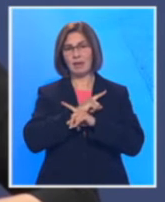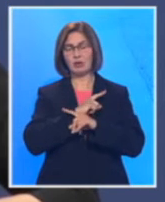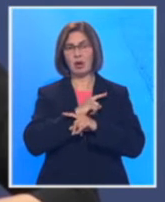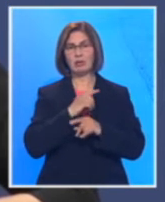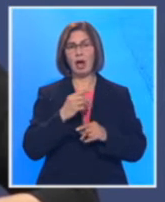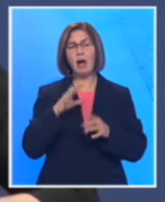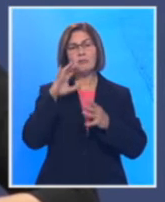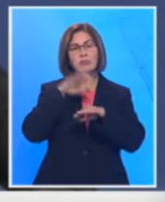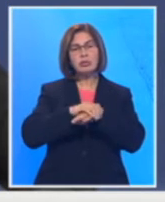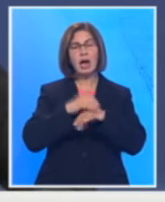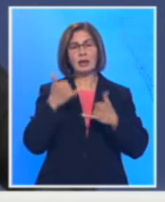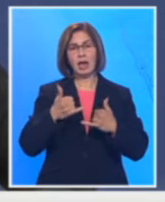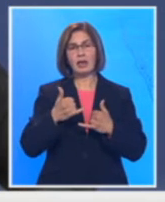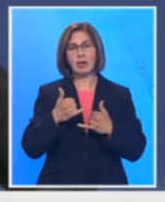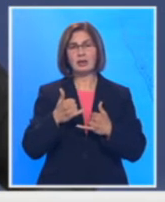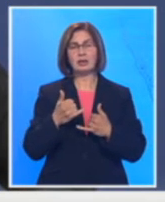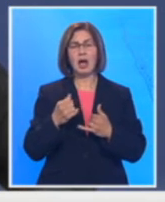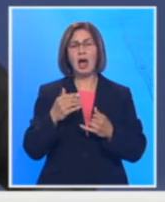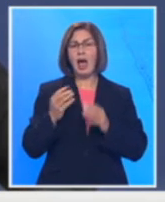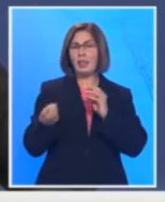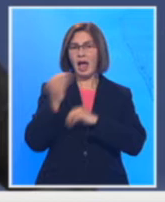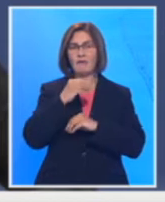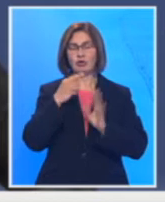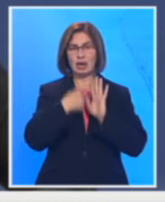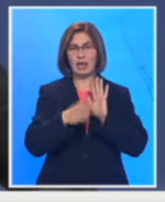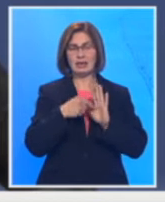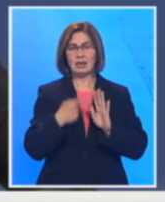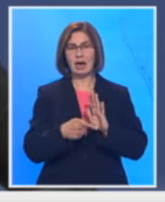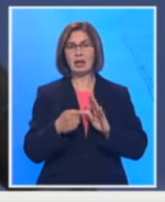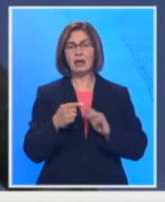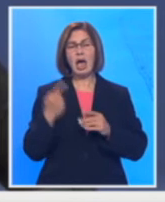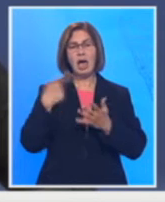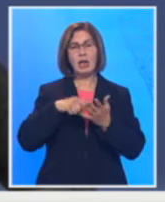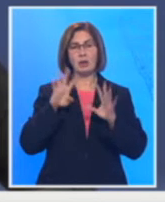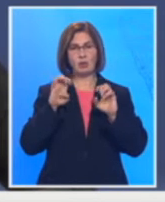zapazili da je na današnji dan najveći broj testiranih, skoro 1900.